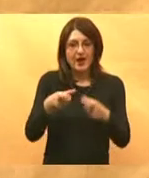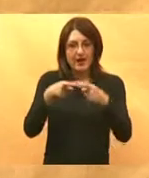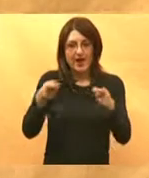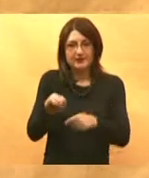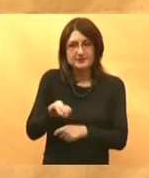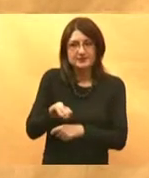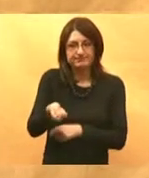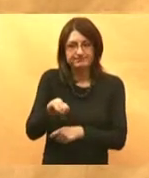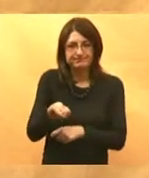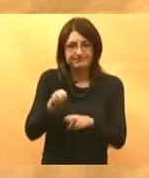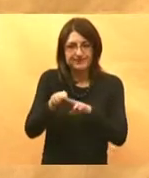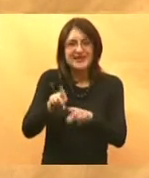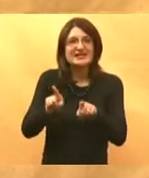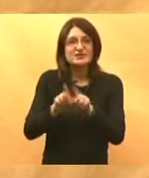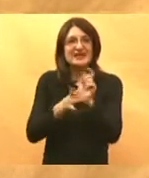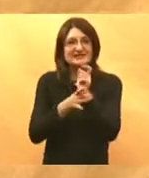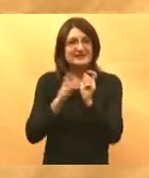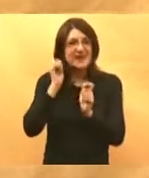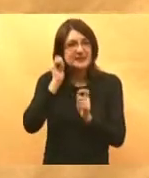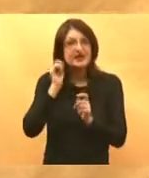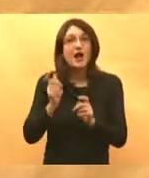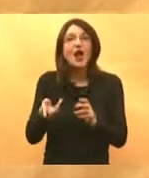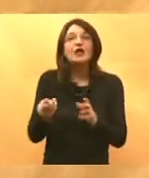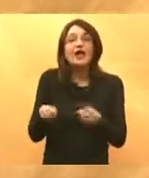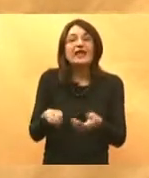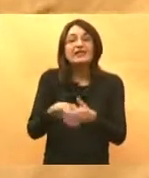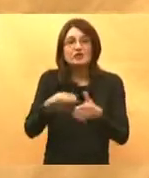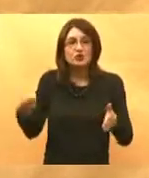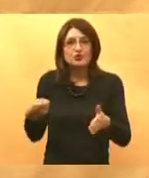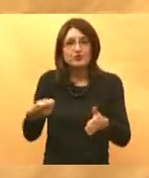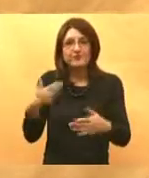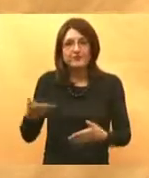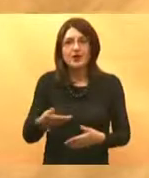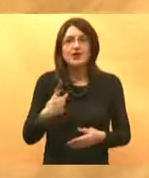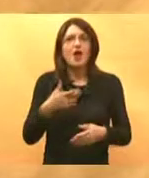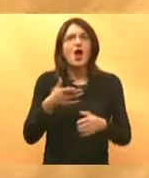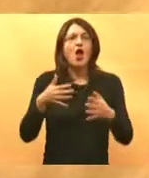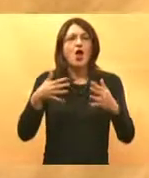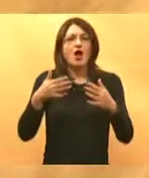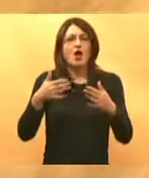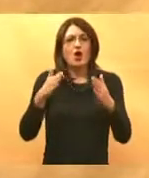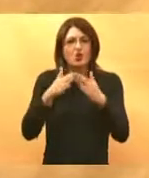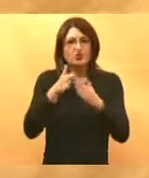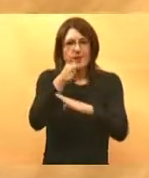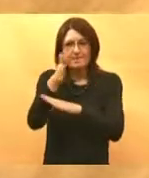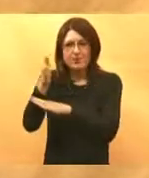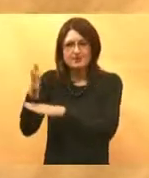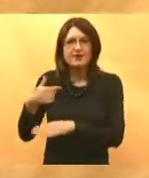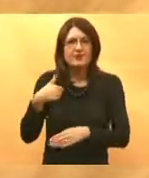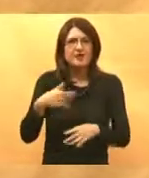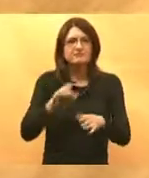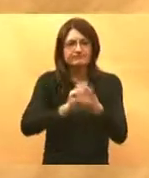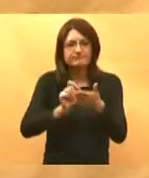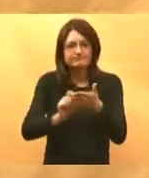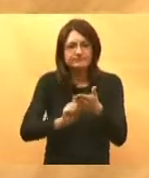i sestri doktor i kad završe isključiti karticu kad se nakonavno spaju popodne ja napravim kućnu posjetu od kuće se spojim da upišem šta sam našao